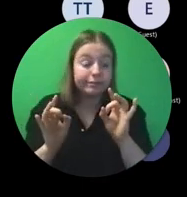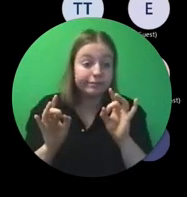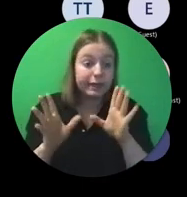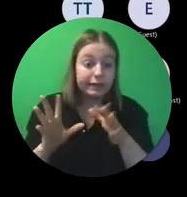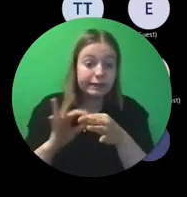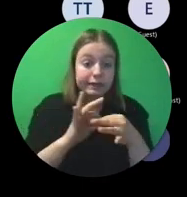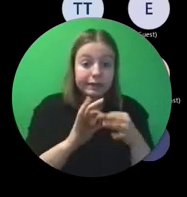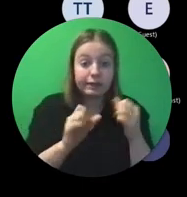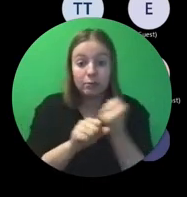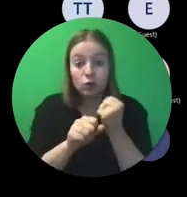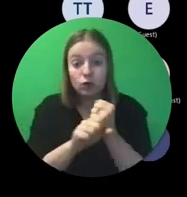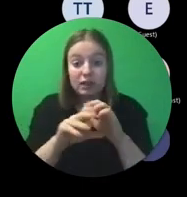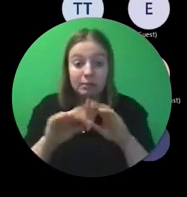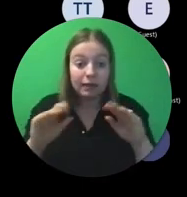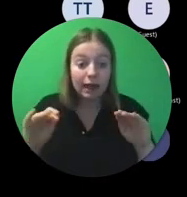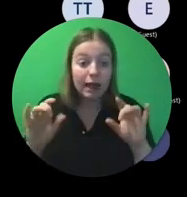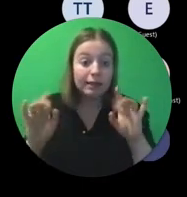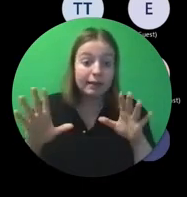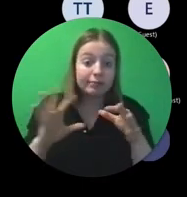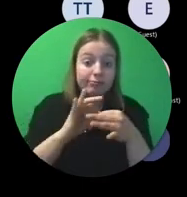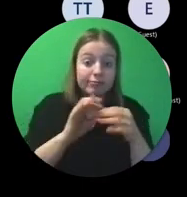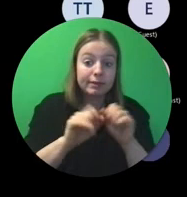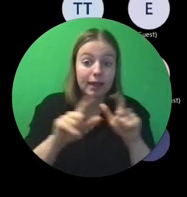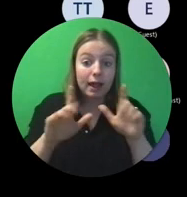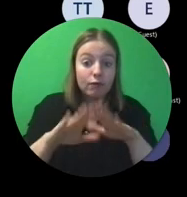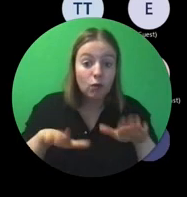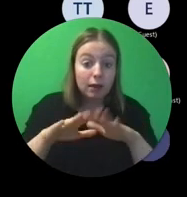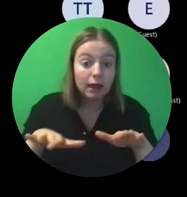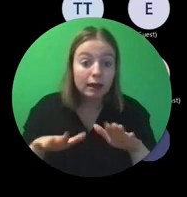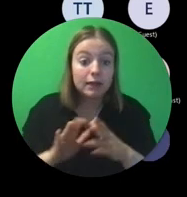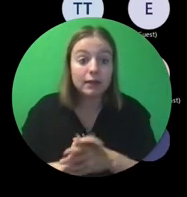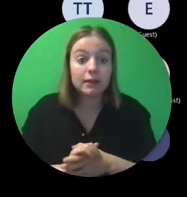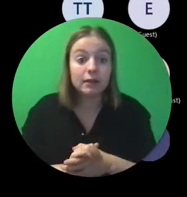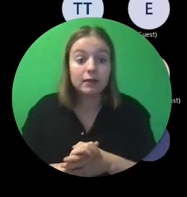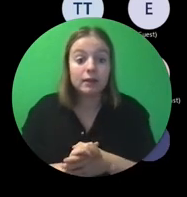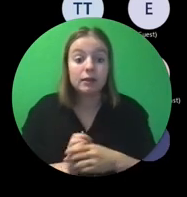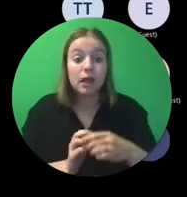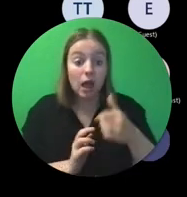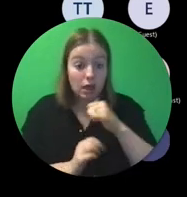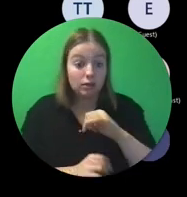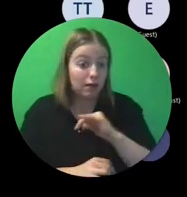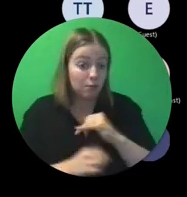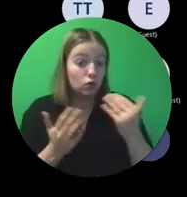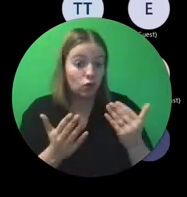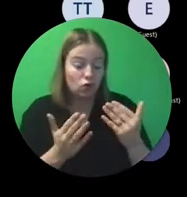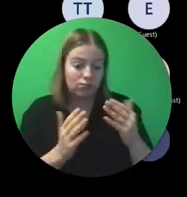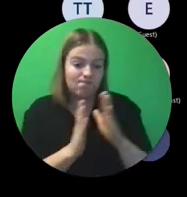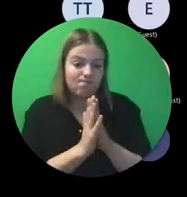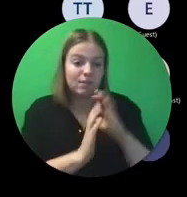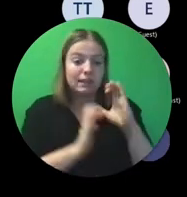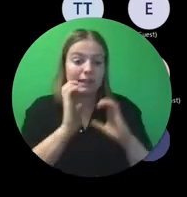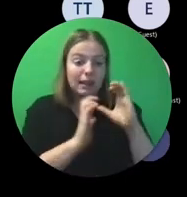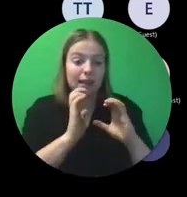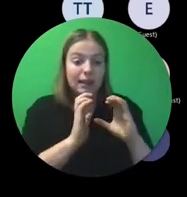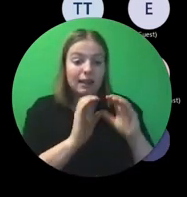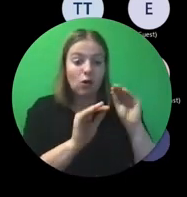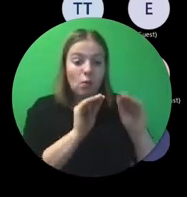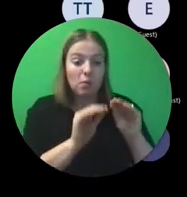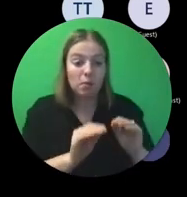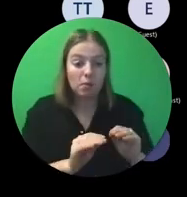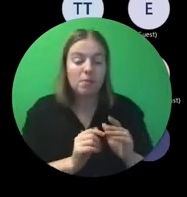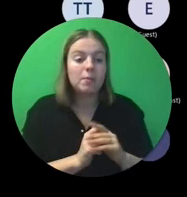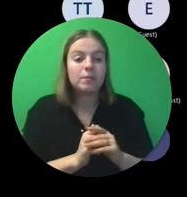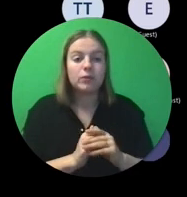Geen productie van materiaal. Geen taalvoorbereiding. Ik zou zeggen zet het in de chat. En dan weten we het al eens. We gaan nu niet direct kunnen